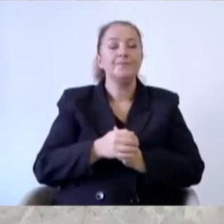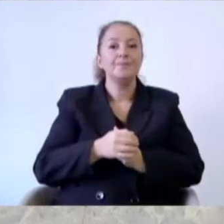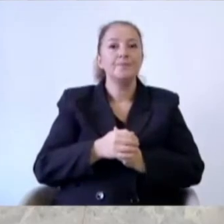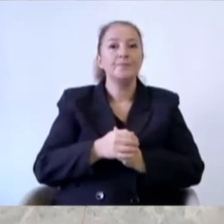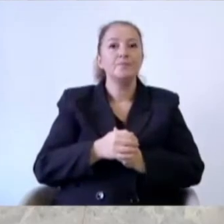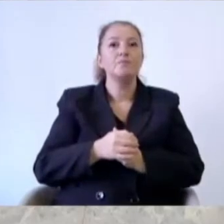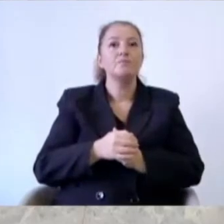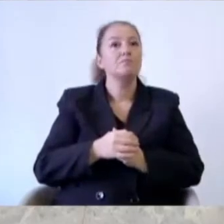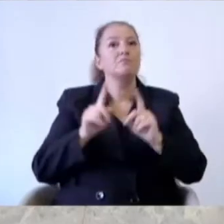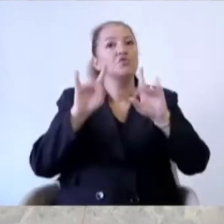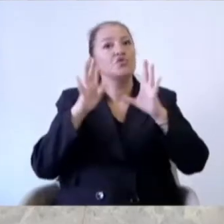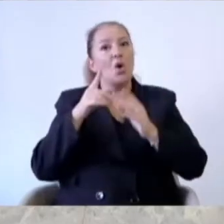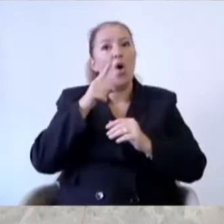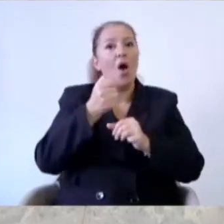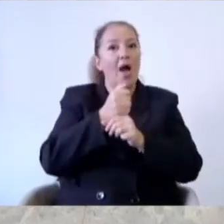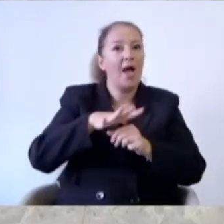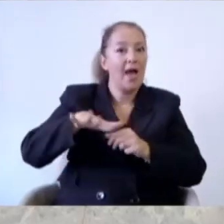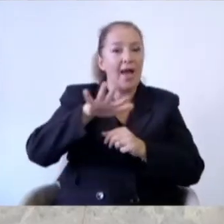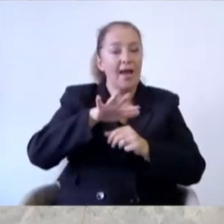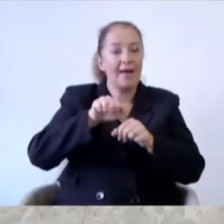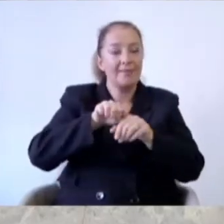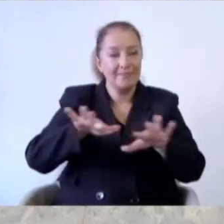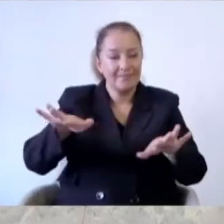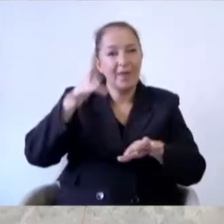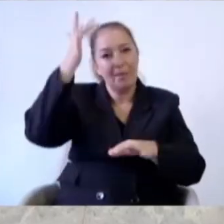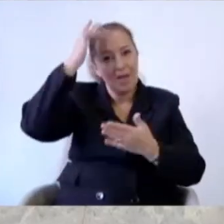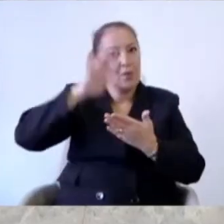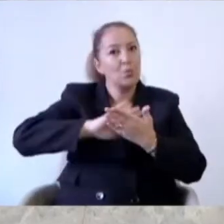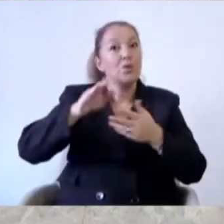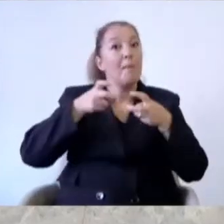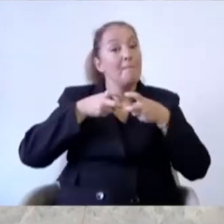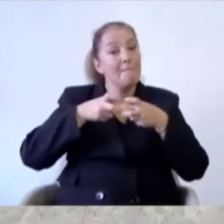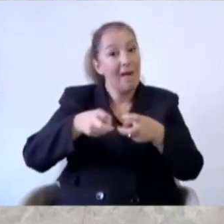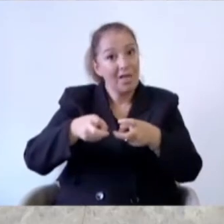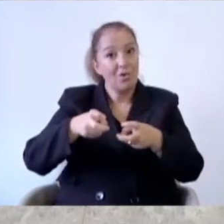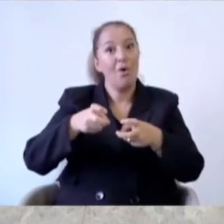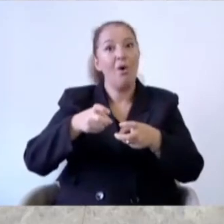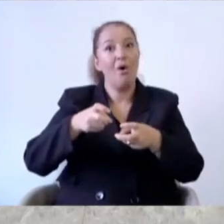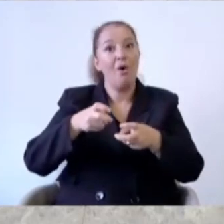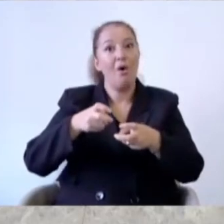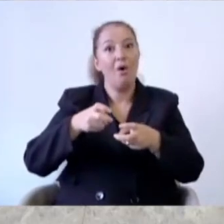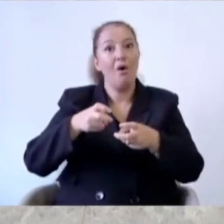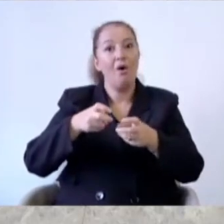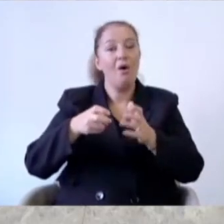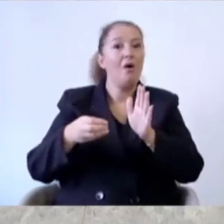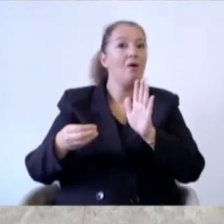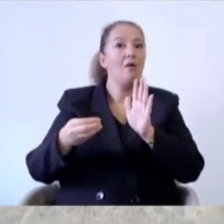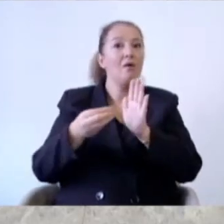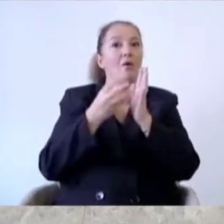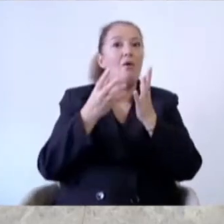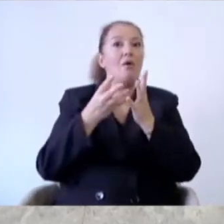Umarım o genelgeyi Beylikdüzü metrosu ile ilgili kullanmayız diye düşünüyorum.